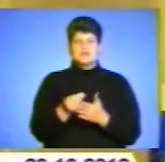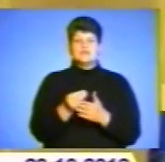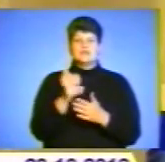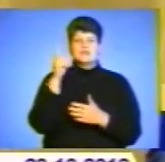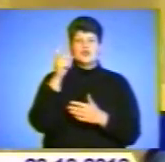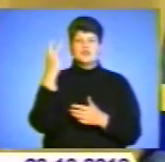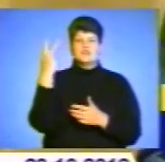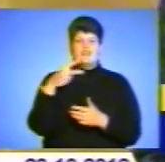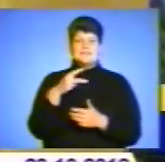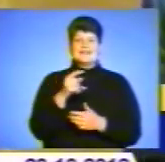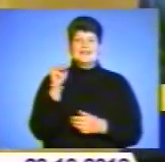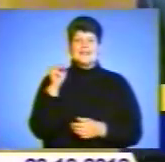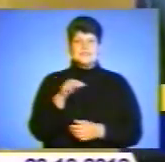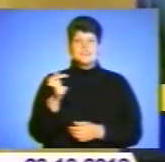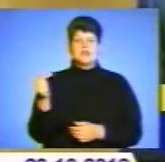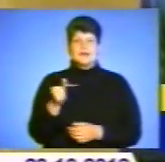тисяч гривень,